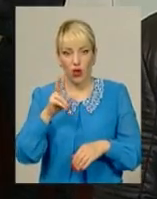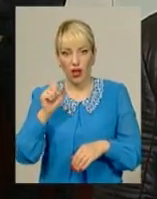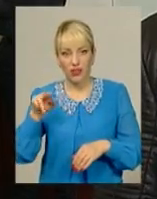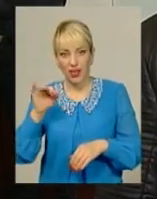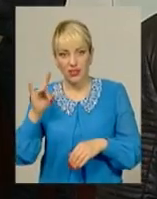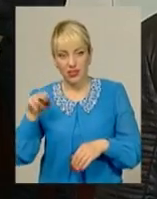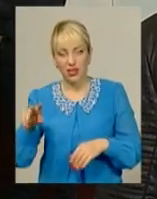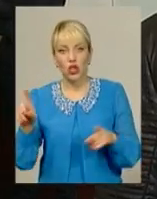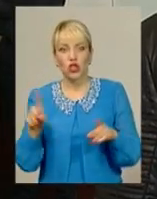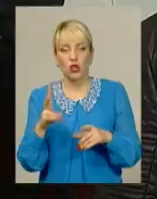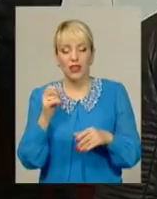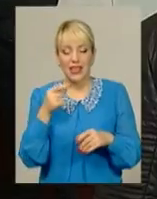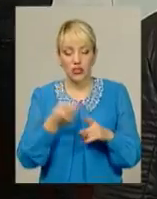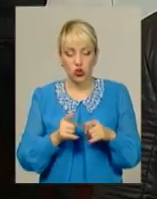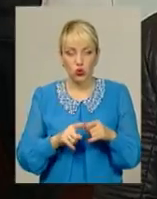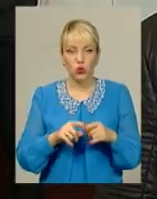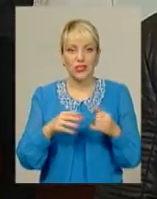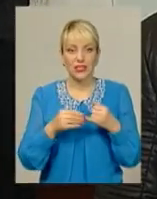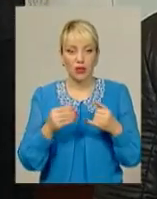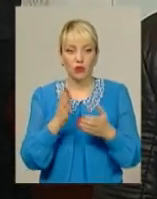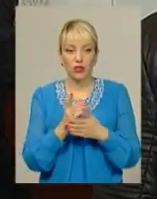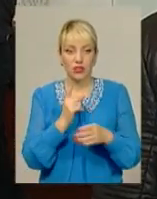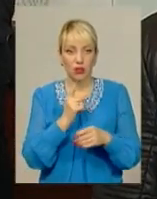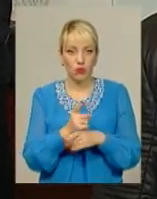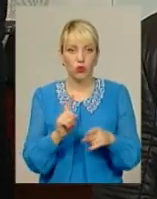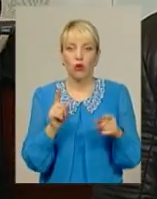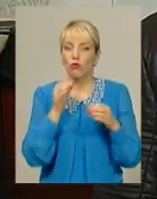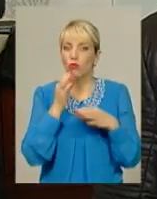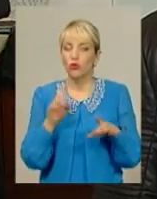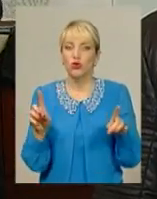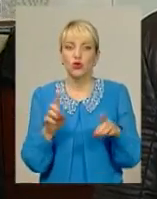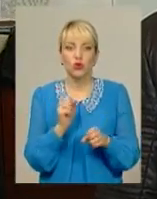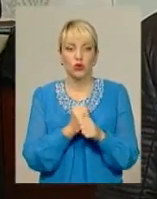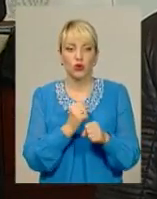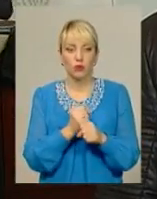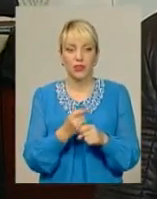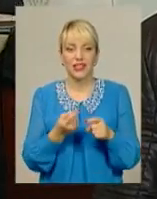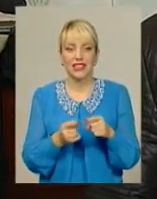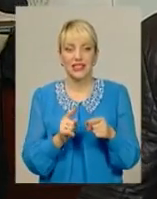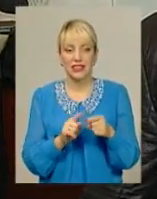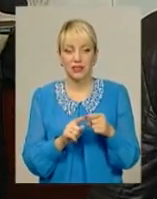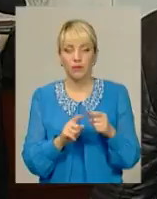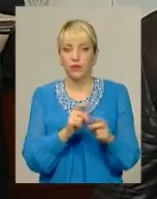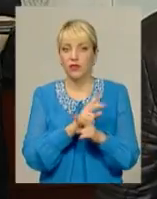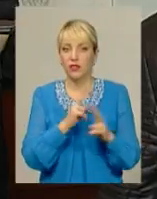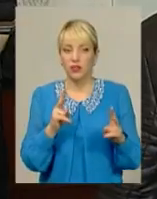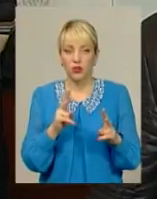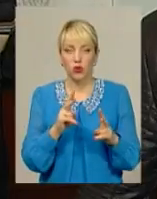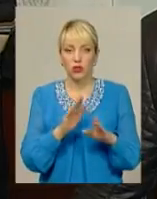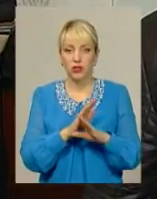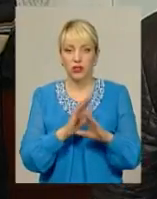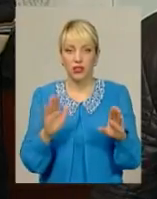є на ту землю заборонено будь-що робити. Тобто, ніхто цього не